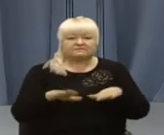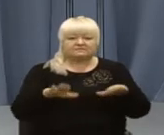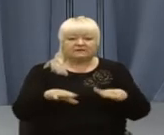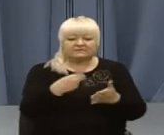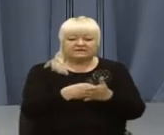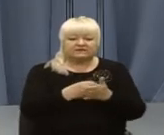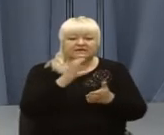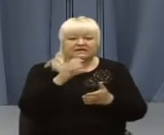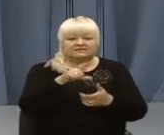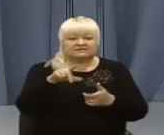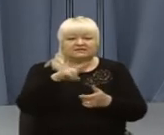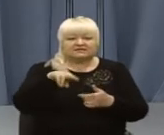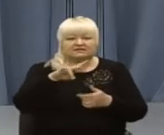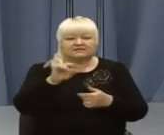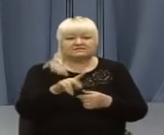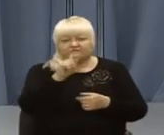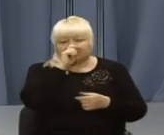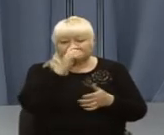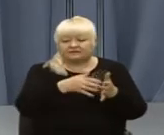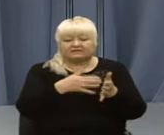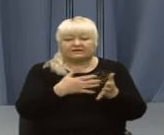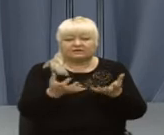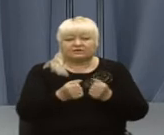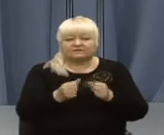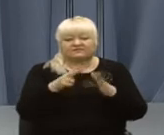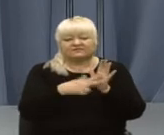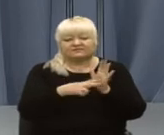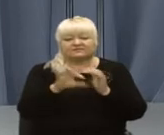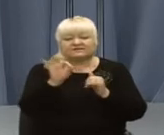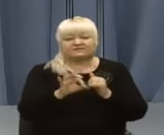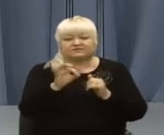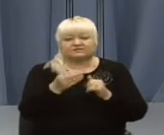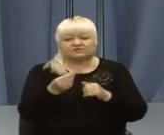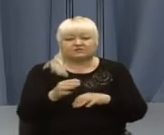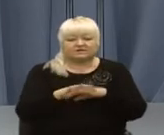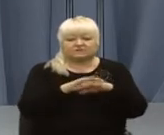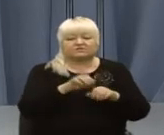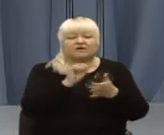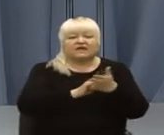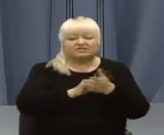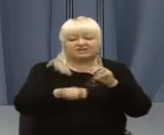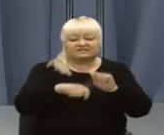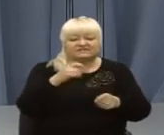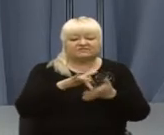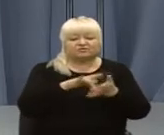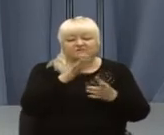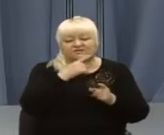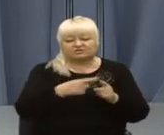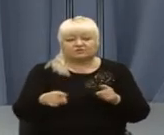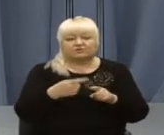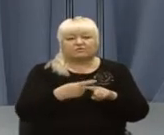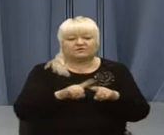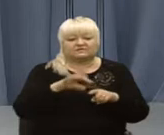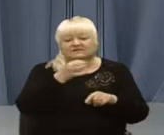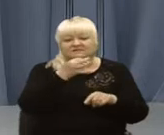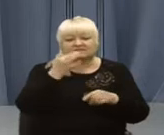бюджет Східниці у квітні недоотримає 80% надходжень через зрив туристичного сезону. Про це сказав селищний голова